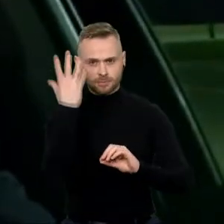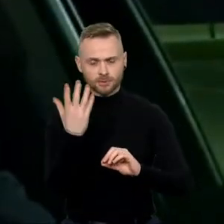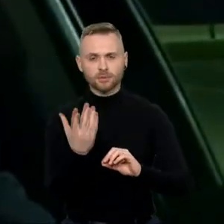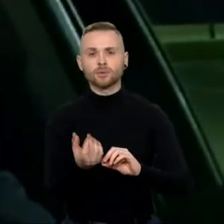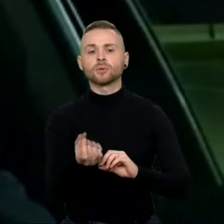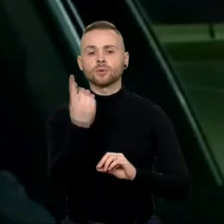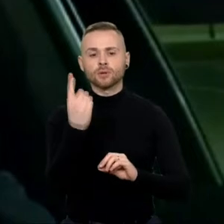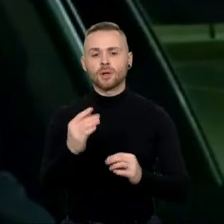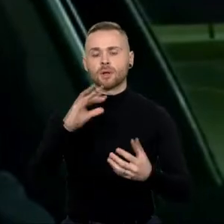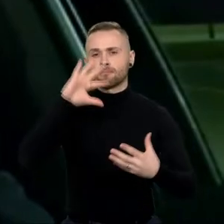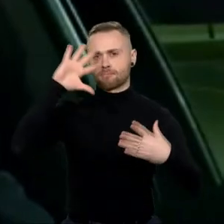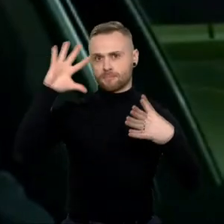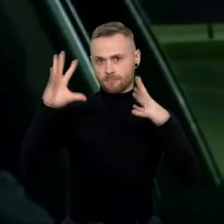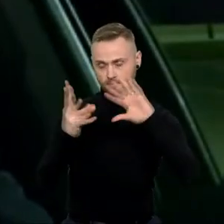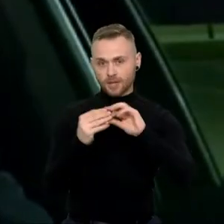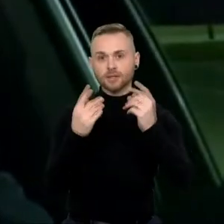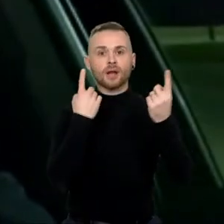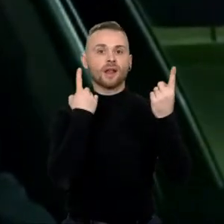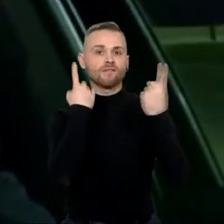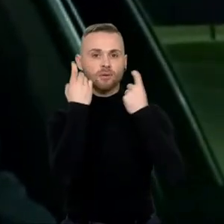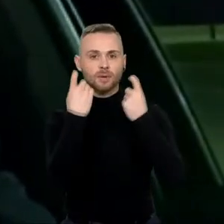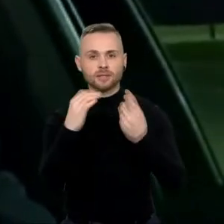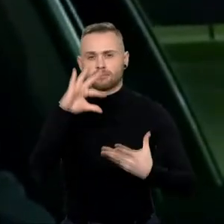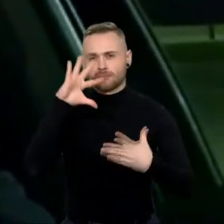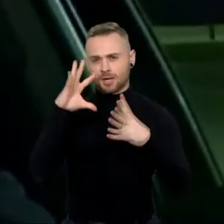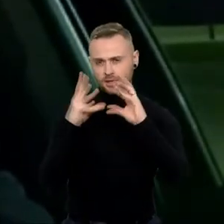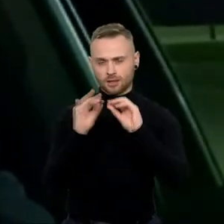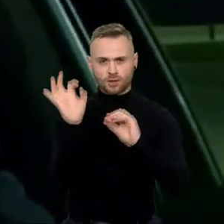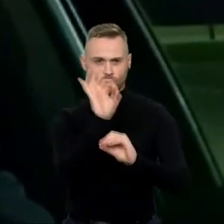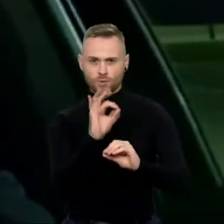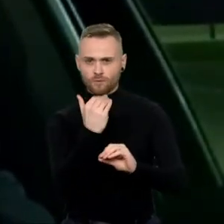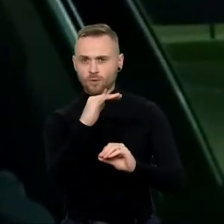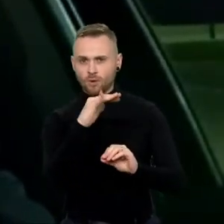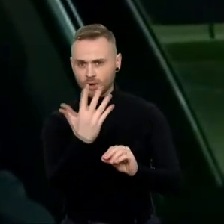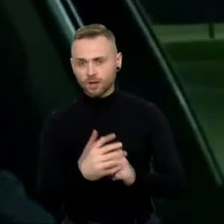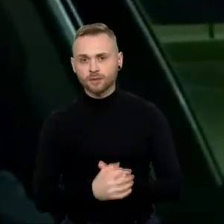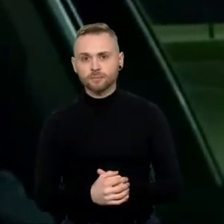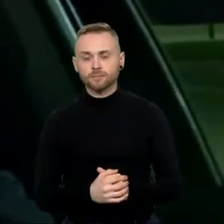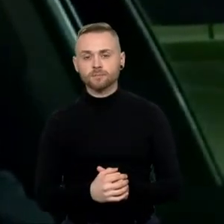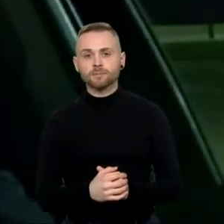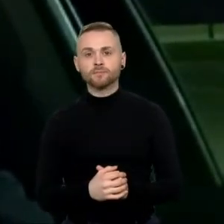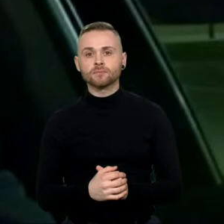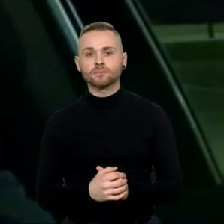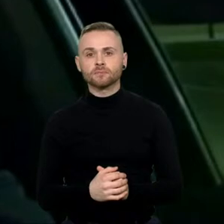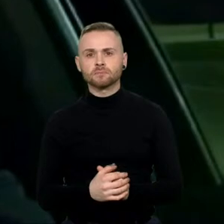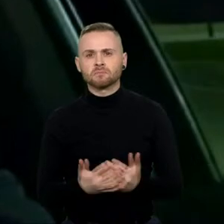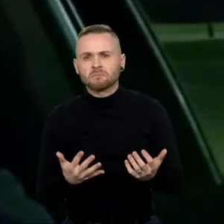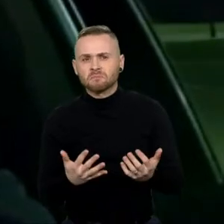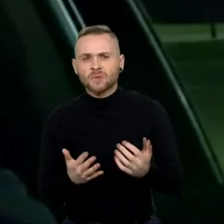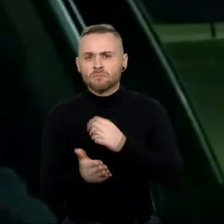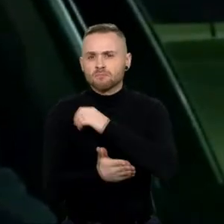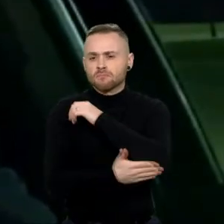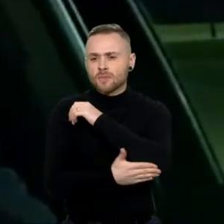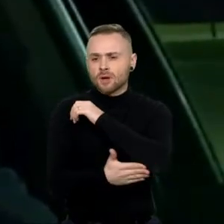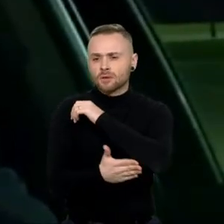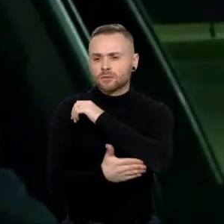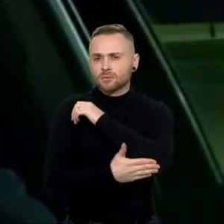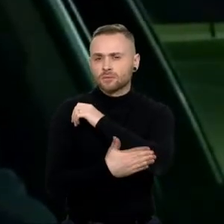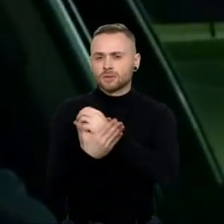bendro fono ir bendro konteksto. Nežinau tikrai, kokios šią paskutinių dienų